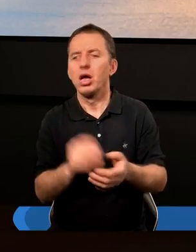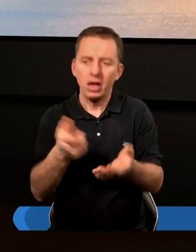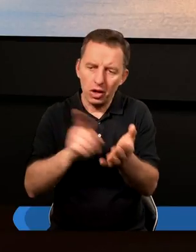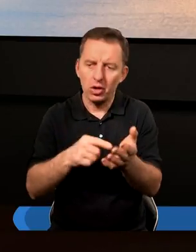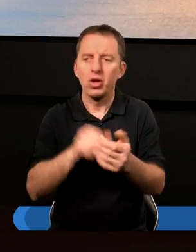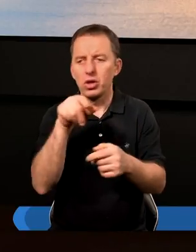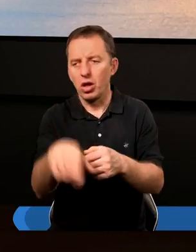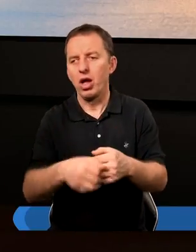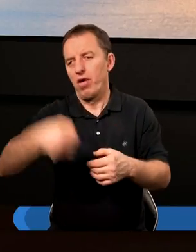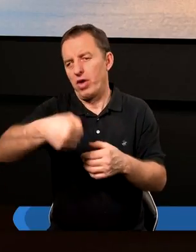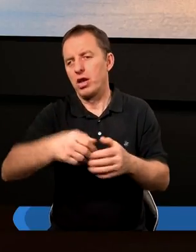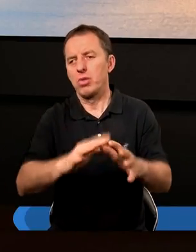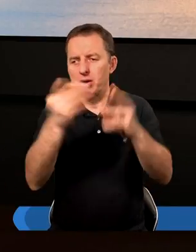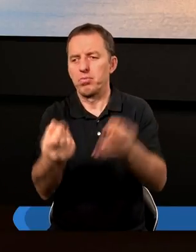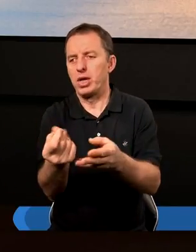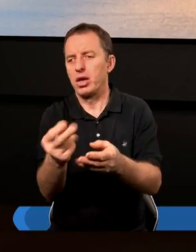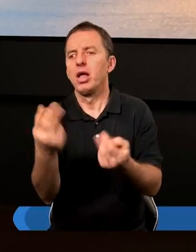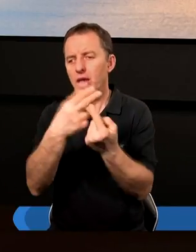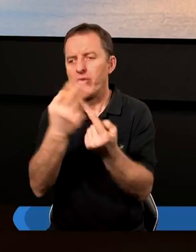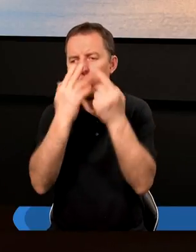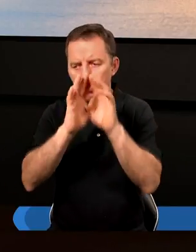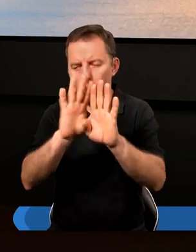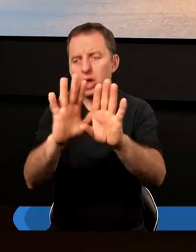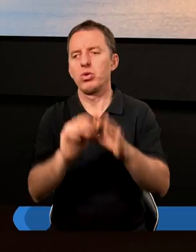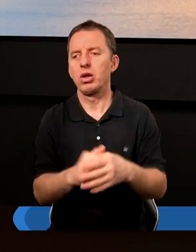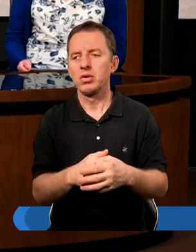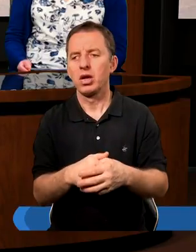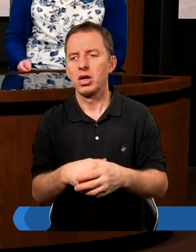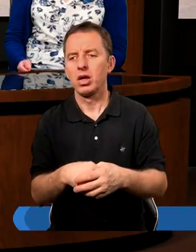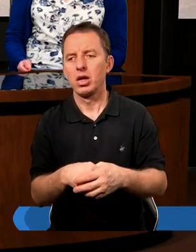To najczęściej są to walizki z pieniędzmi. No tak w telewizji pokazują, prawda?